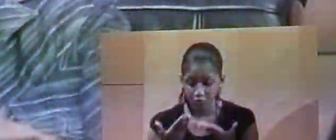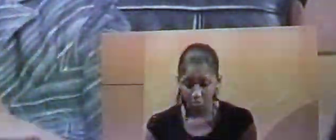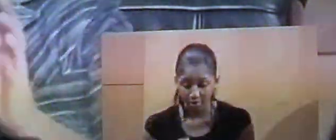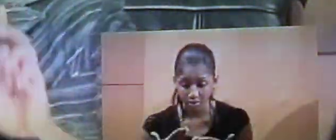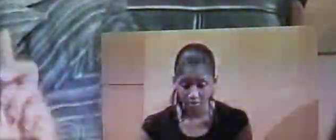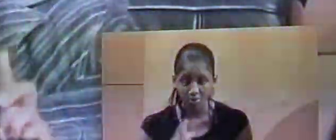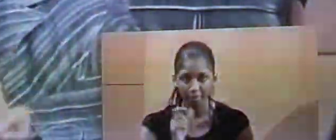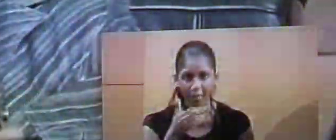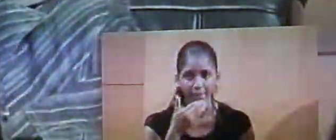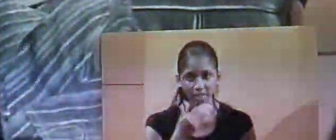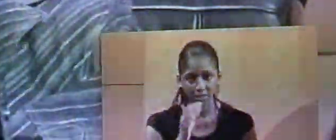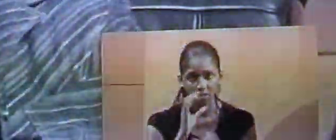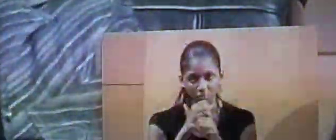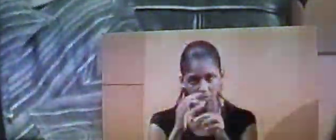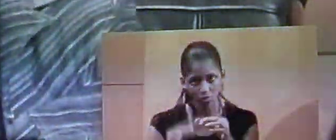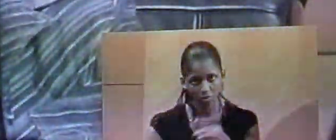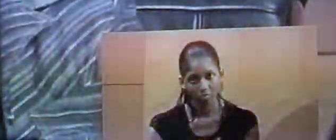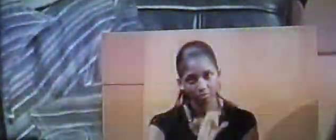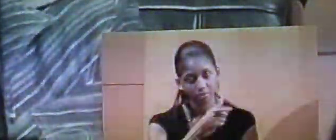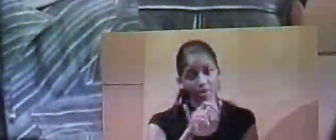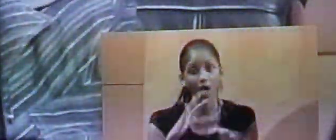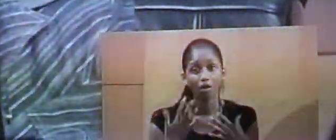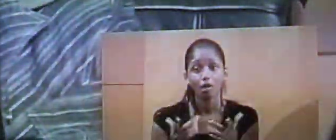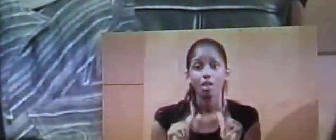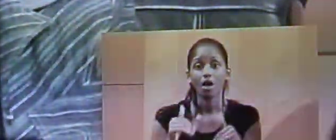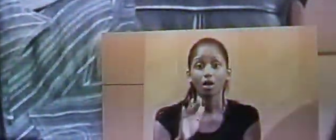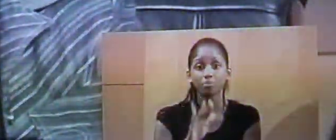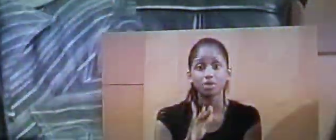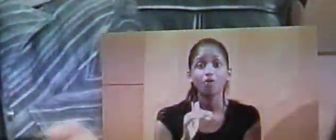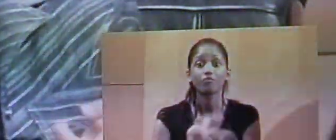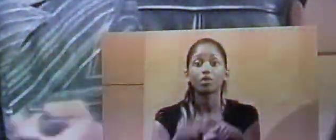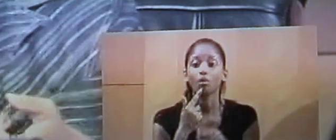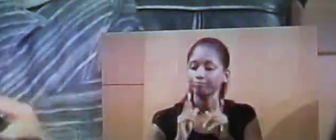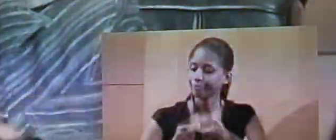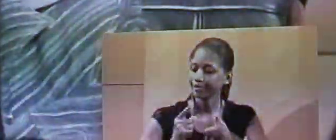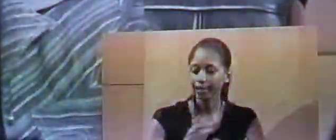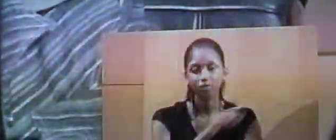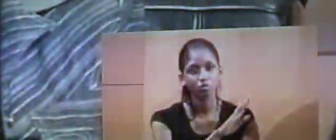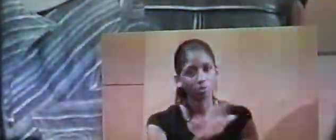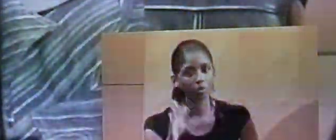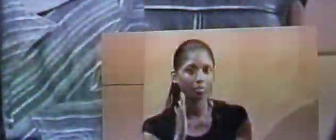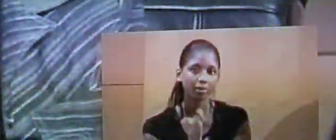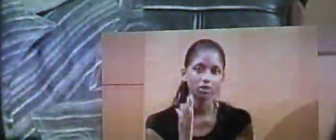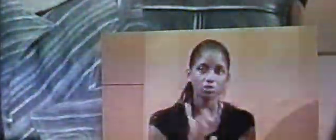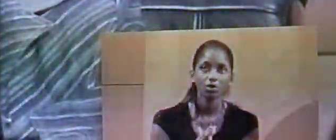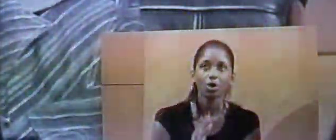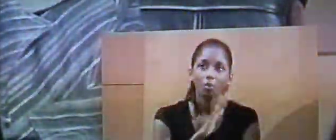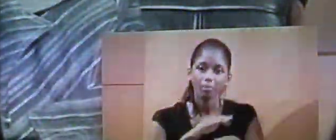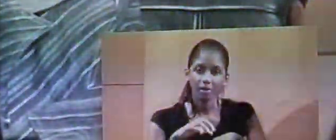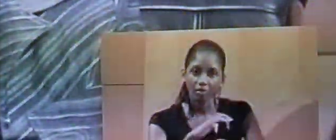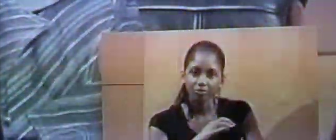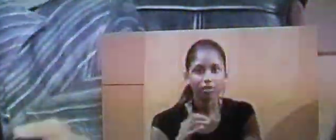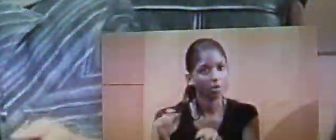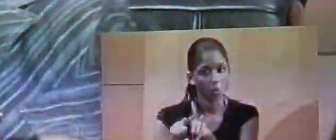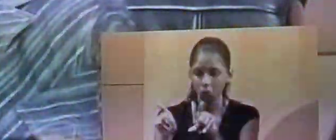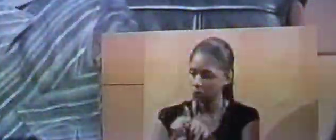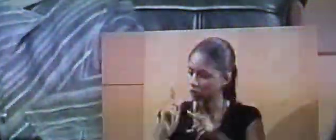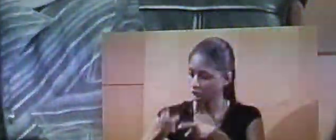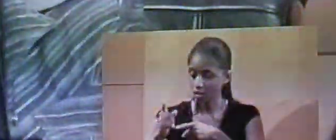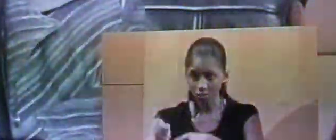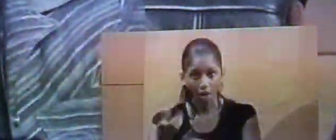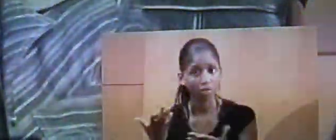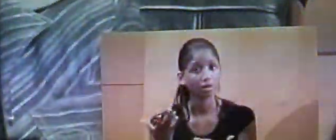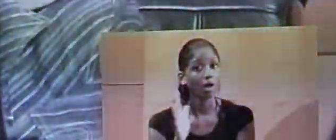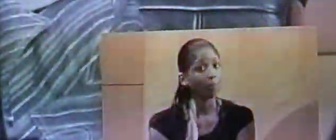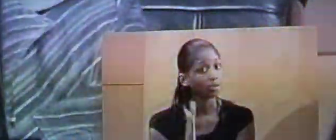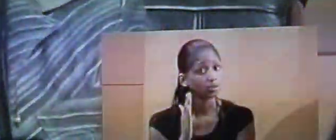continuer. Et dans ce cas, qu'est-ce qu'on fait? Eh bien, on attaque tout le monde parce que finalement, le préfet en a pour son grade puisqu'il n'a